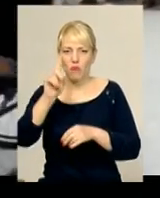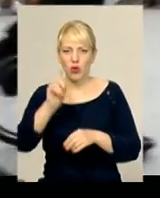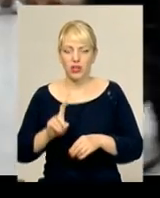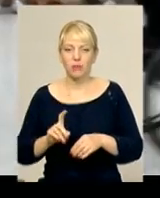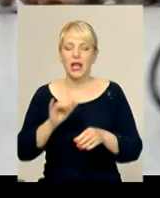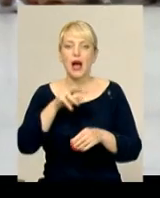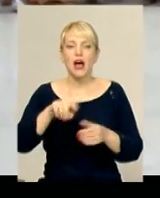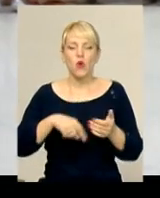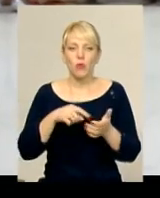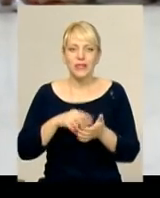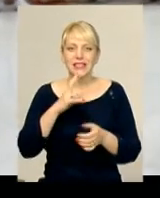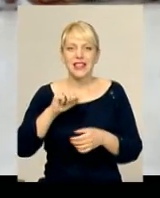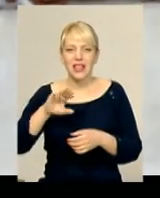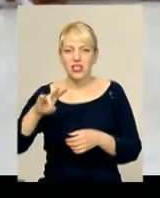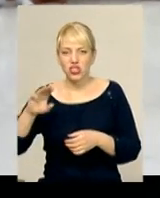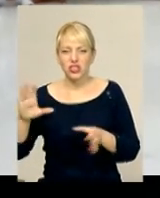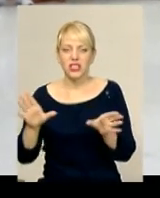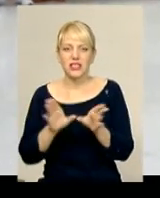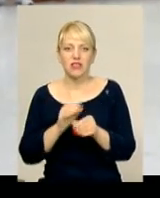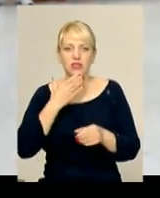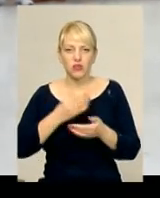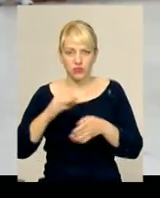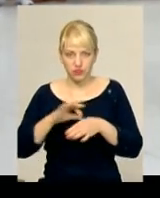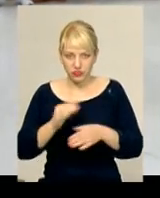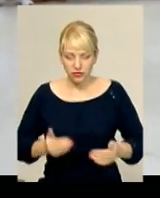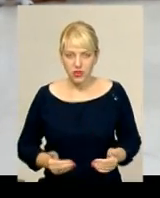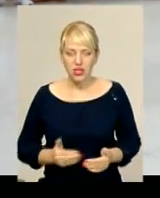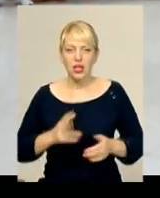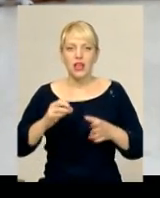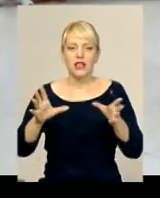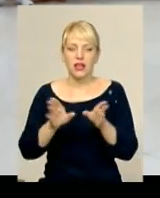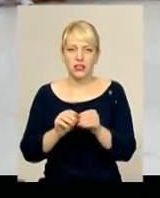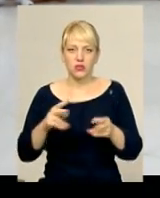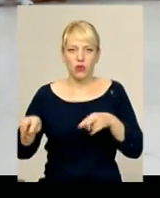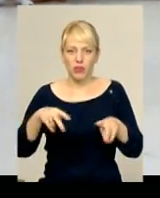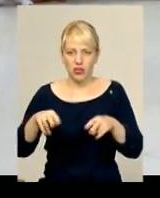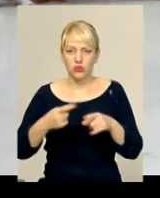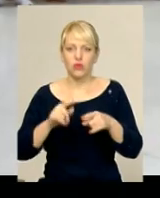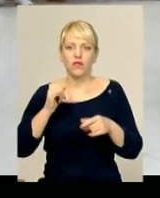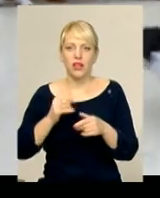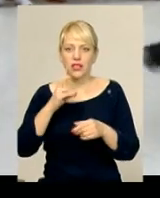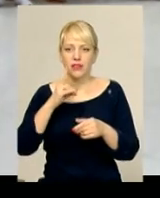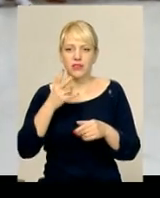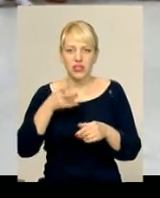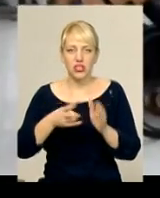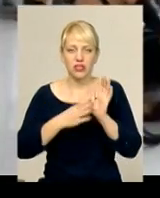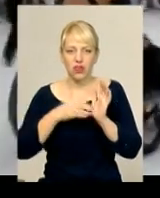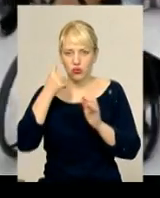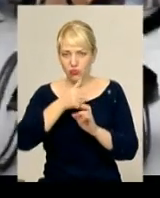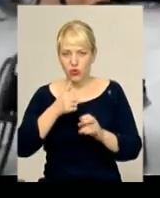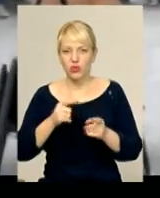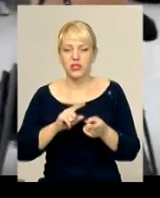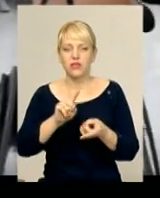своїм чоловіком, теж візочником Іваном Сіваком. Подружжя виступала у тандемі. У 2009 році Надія та Іван стали